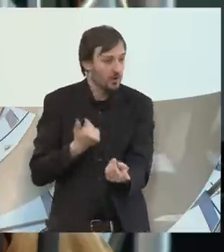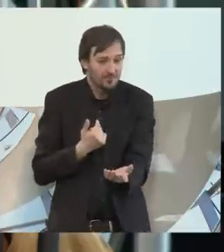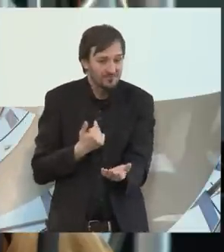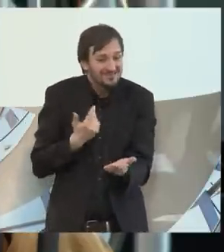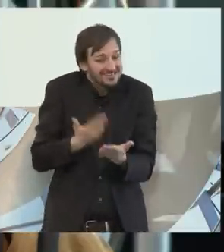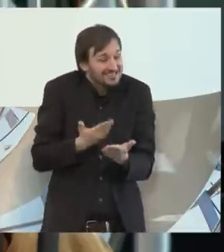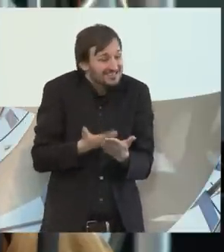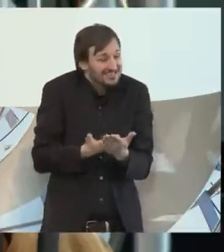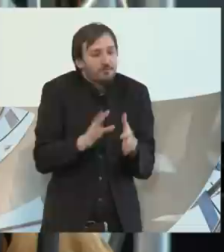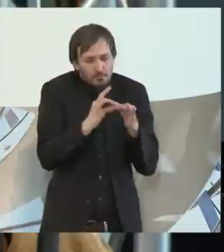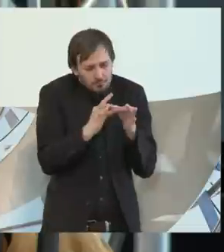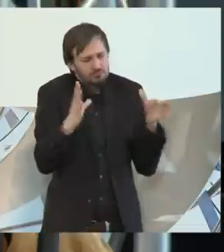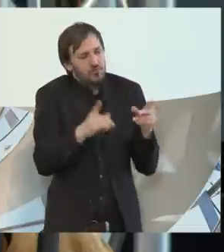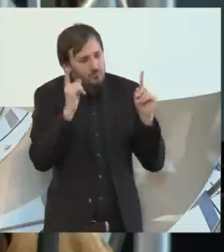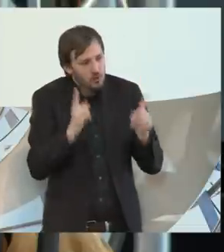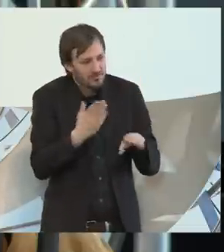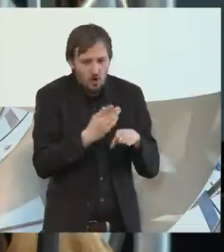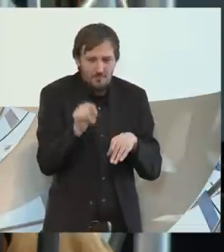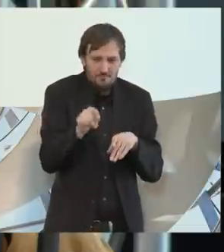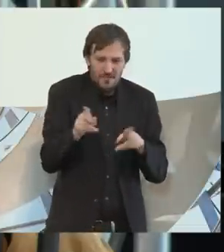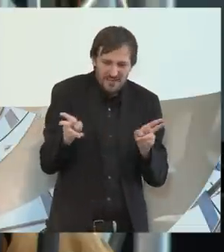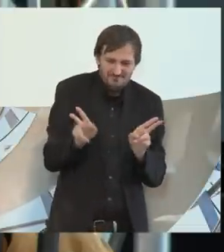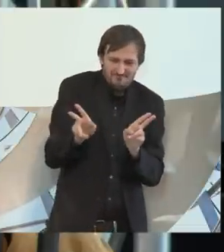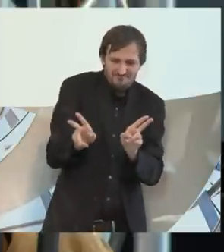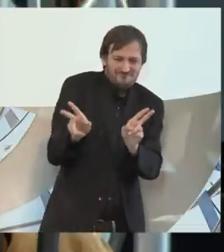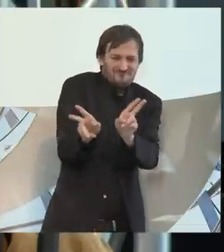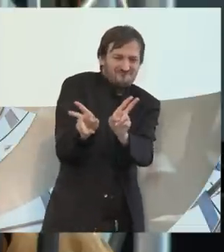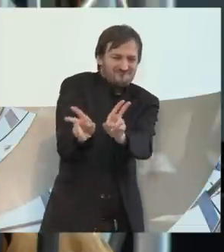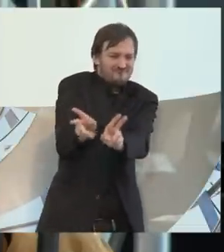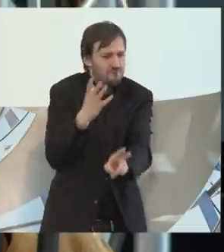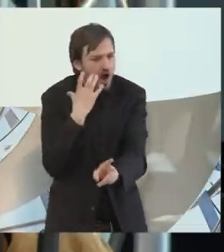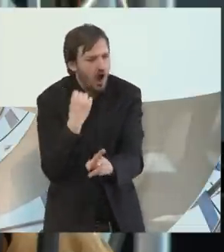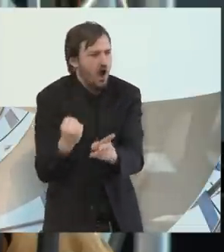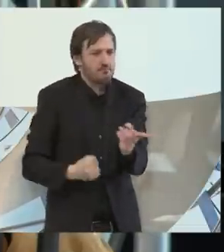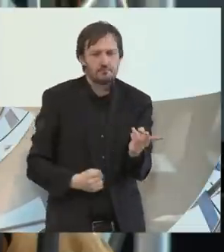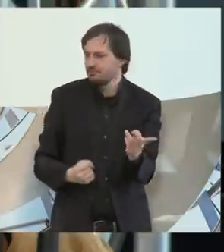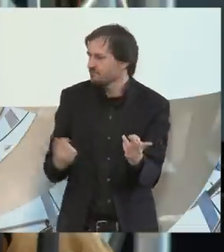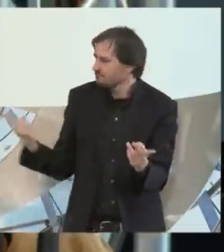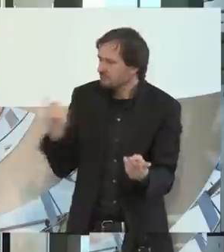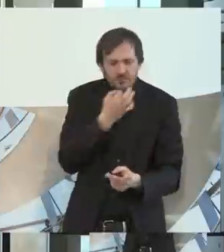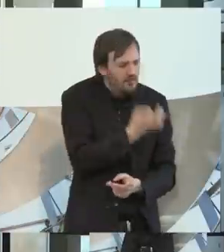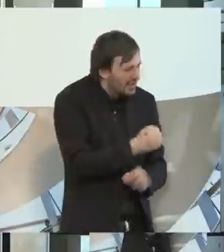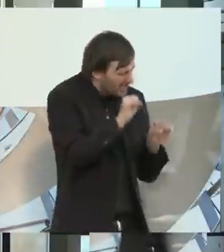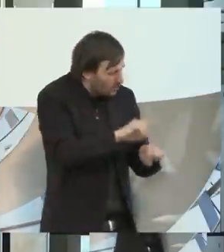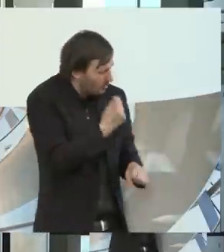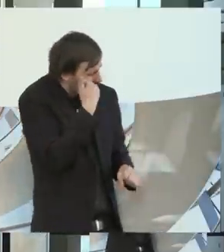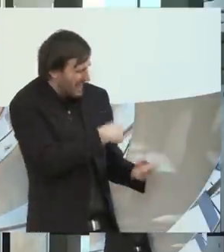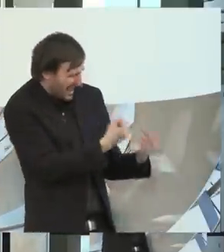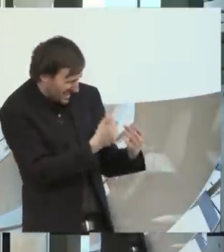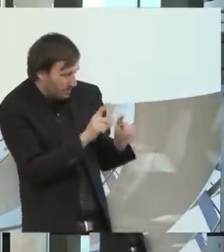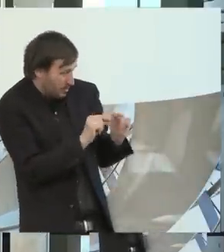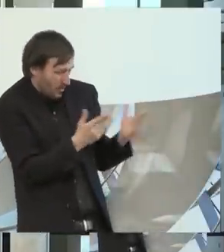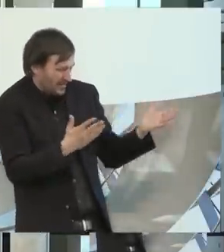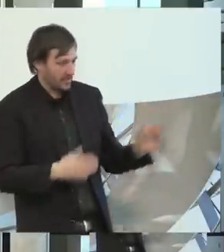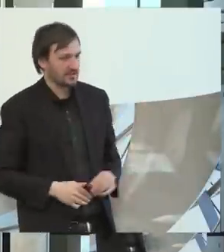werden wir dazu gedrängt quasi. Vielleicht können Sie das nochmal ausführen, was das bedeutet. Also die